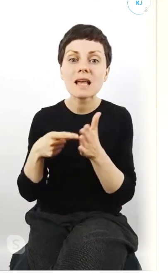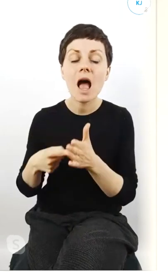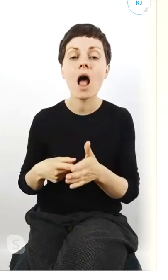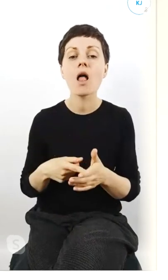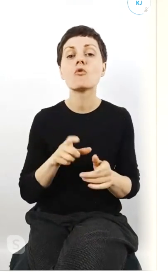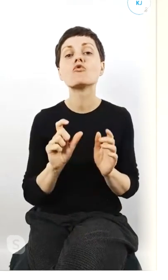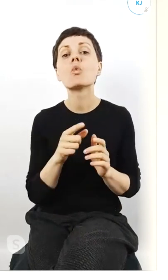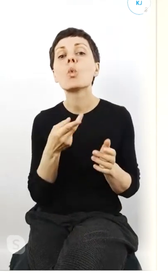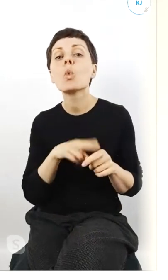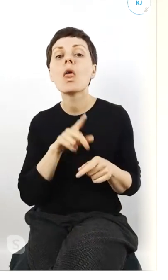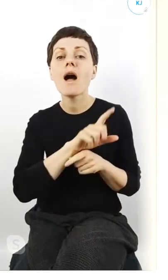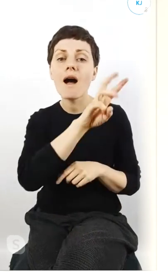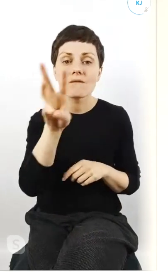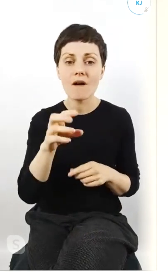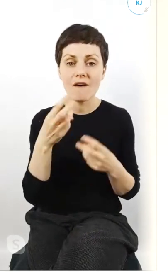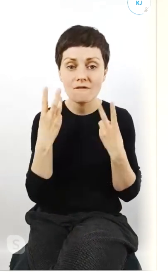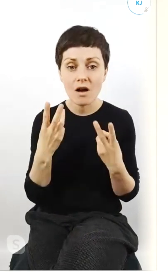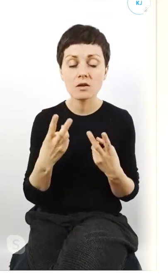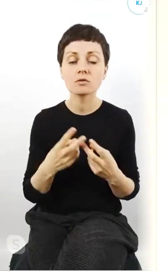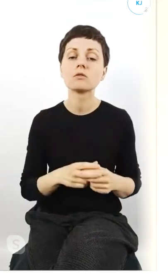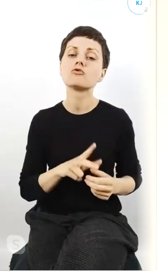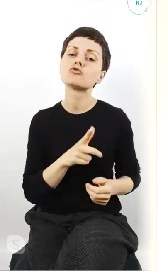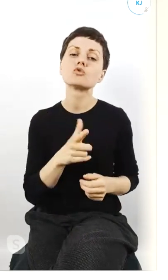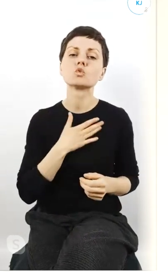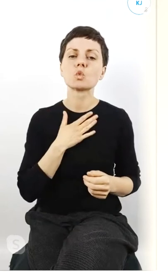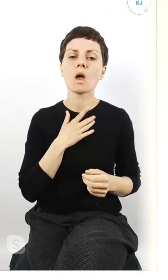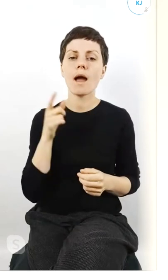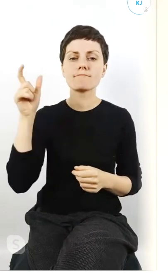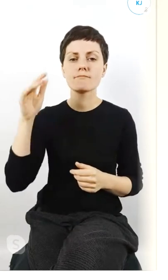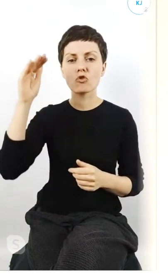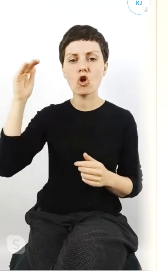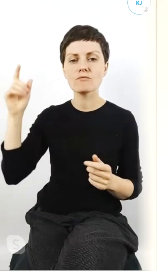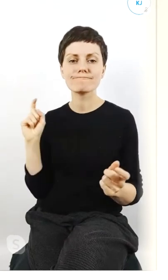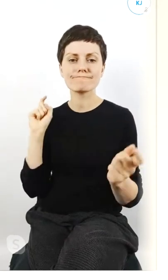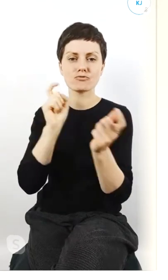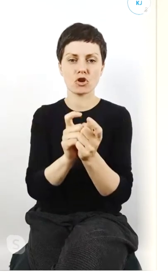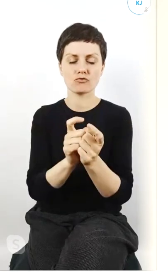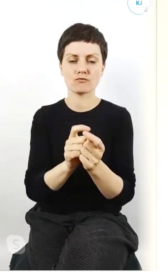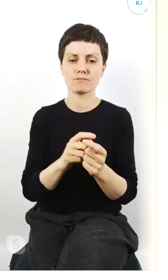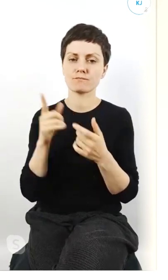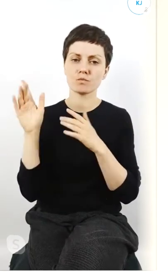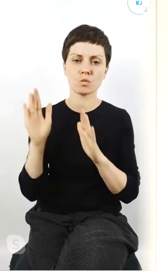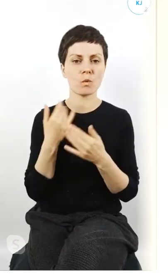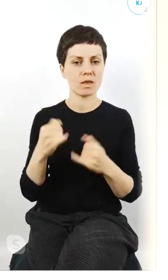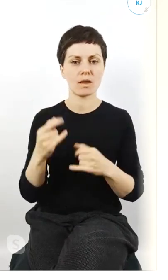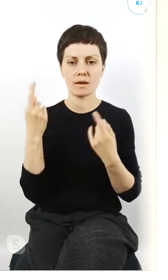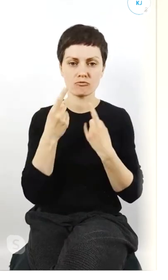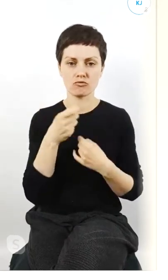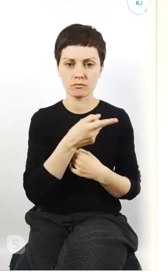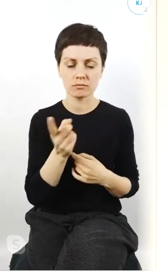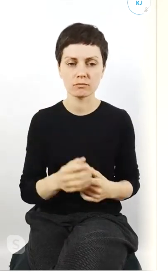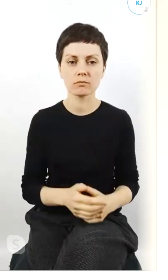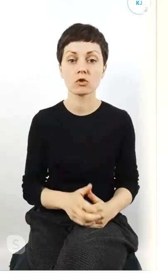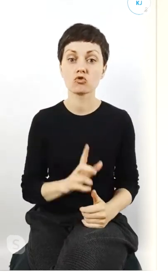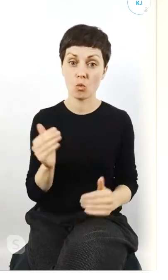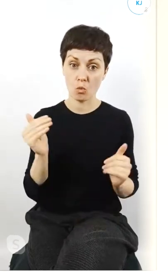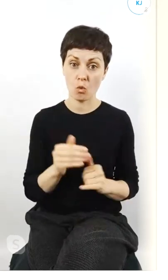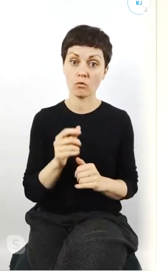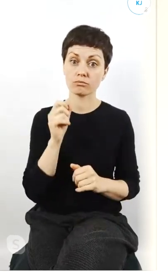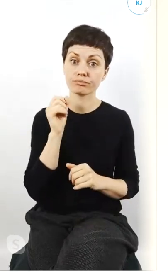czy raczej jako przeciwników przeciwniczki czy może są wśród nich i